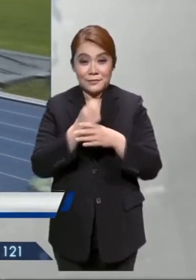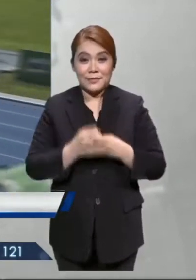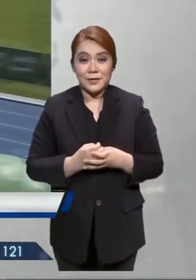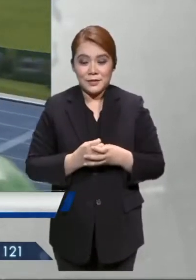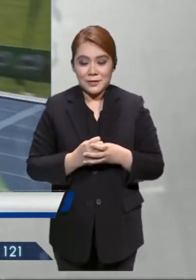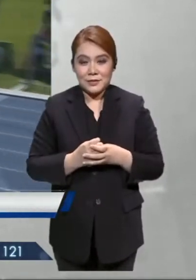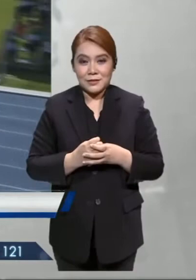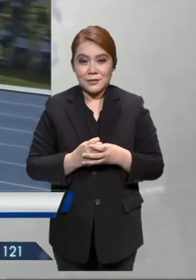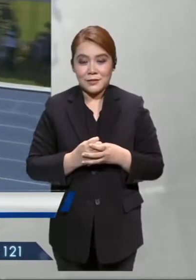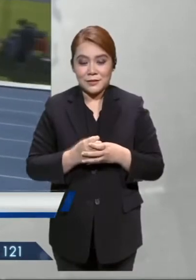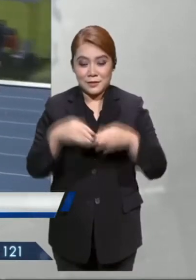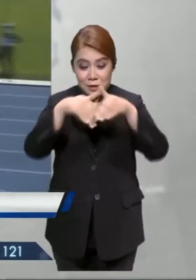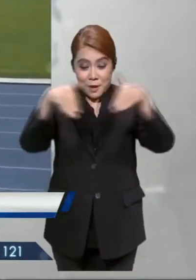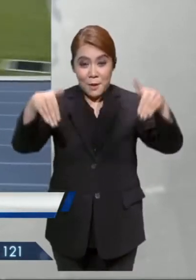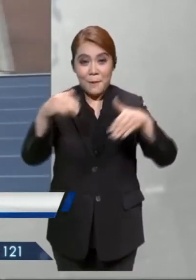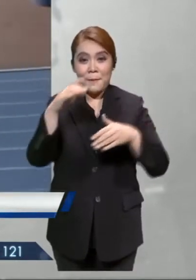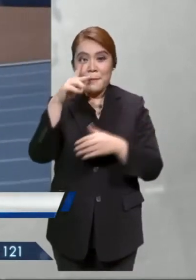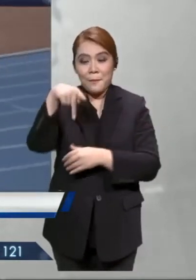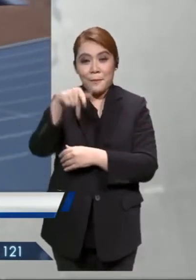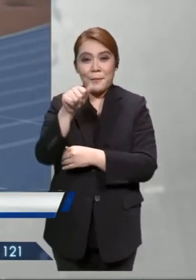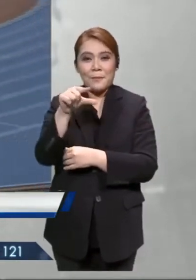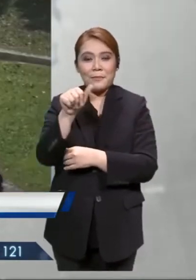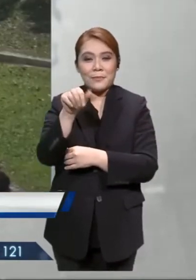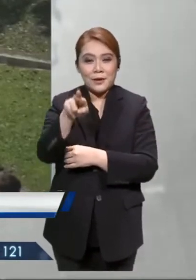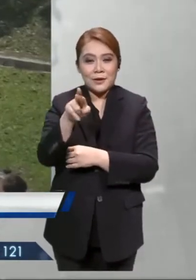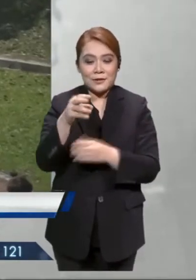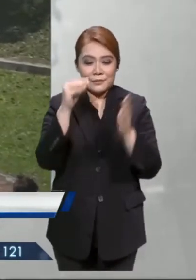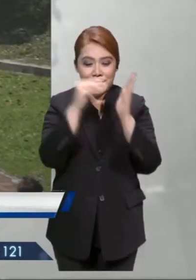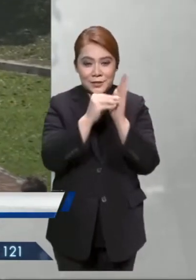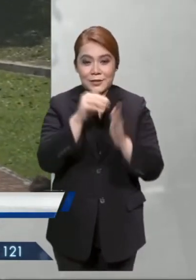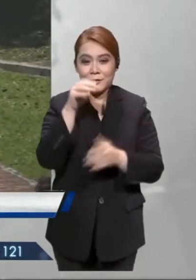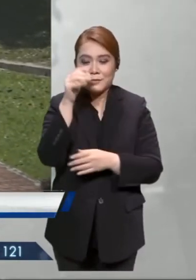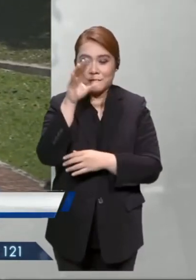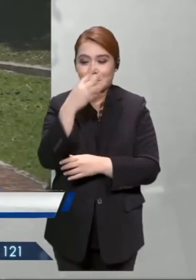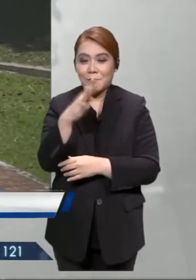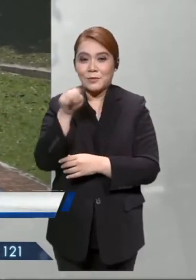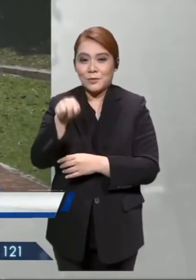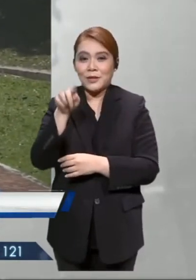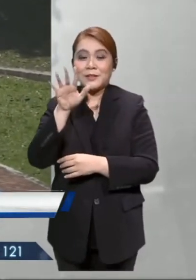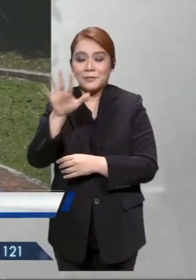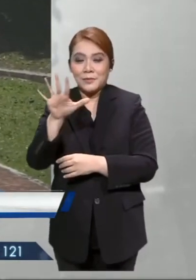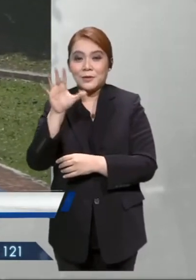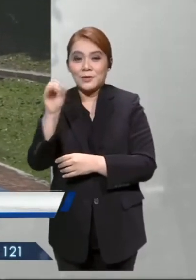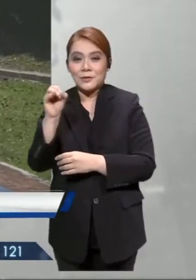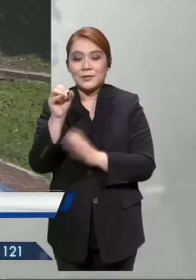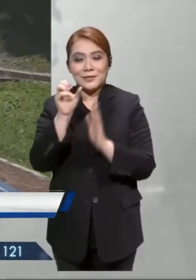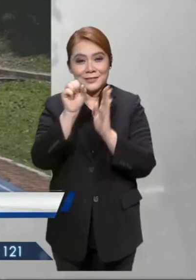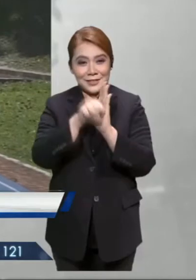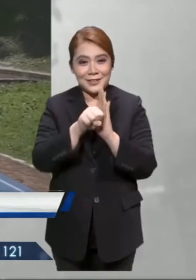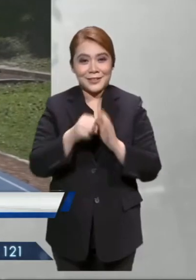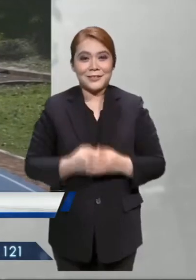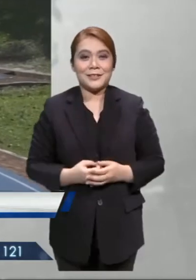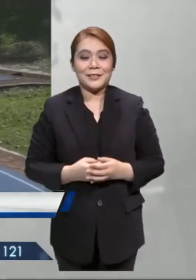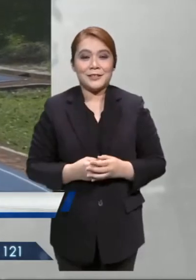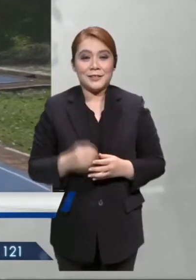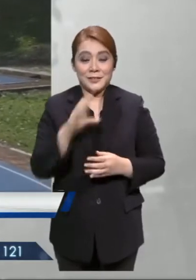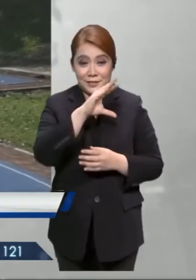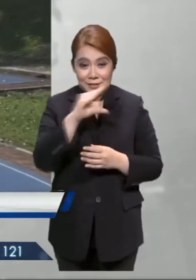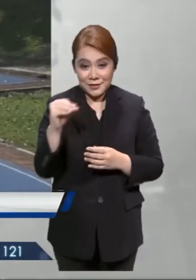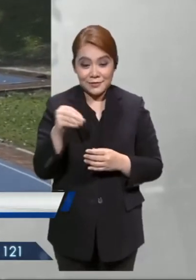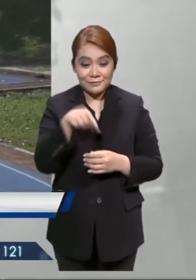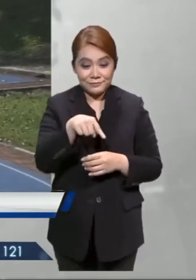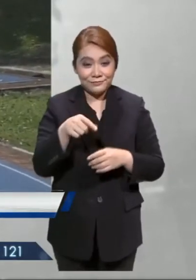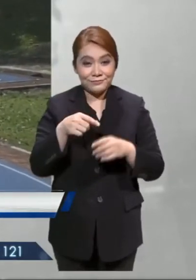meter selepas mencatat keputusan 14.50 saat. PR pun tepati ramalan menjuarai acara